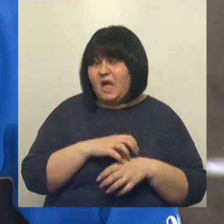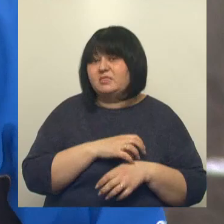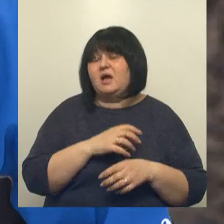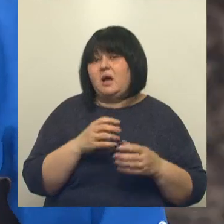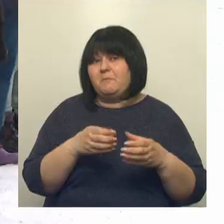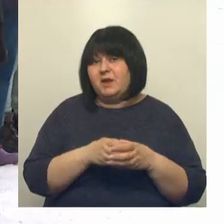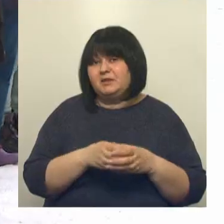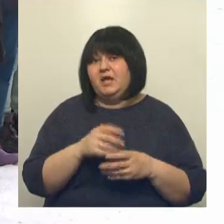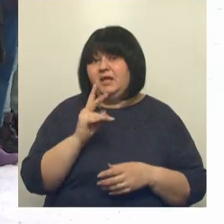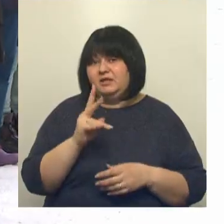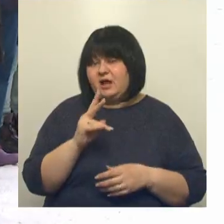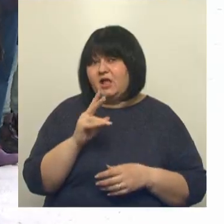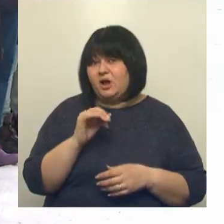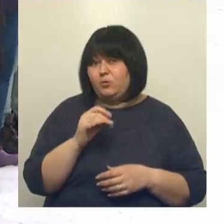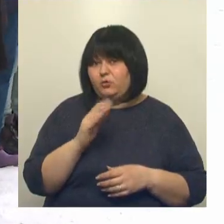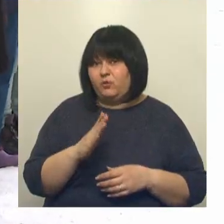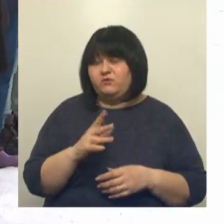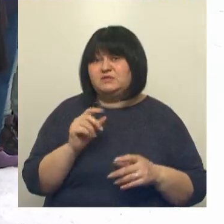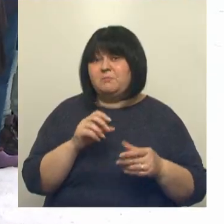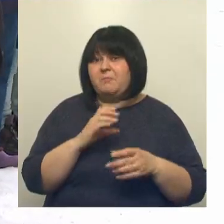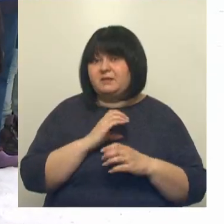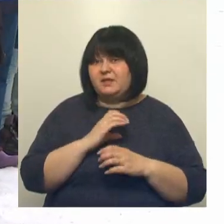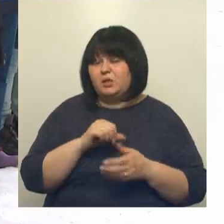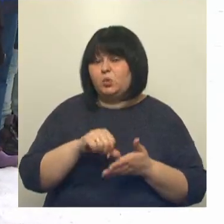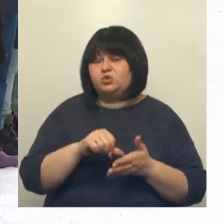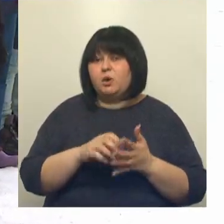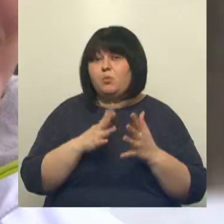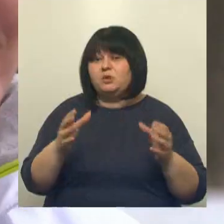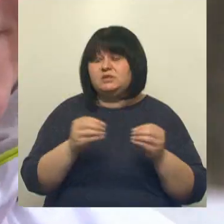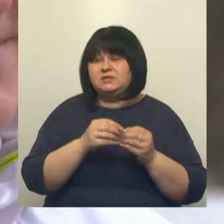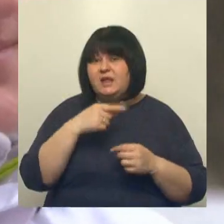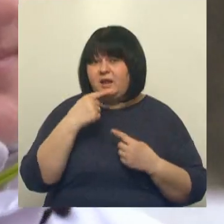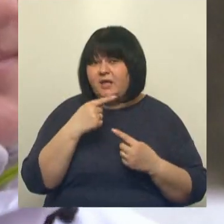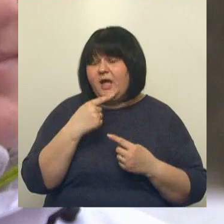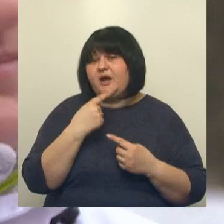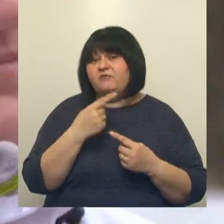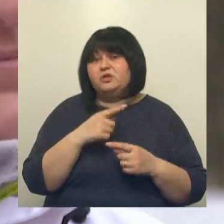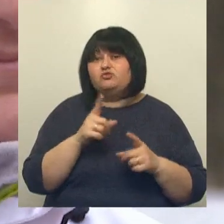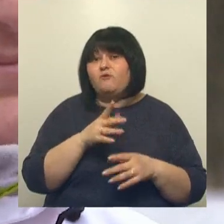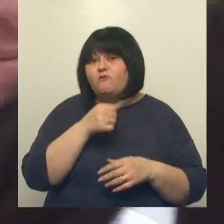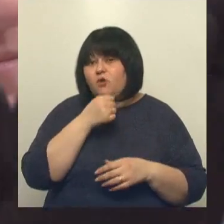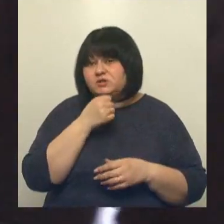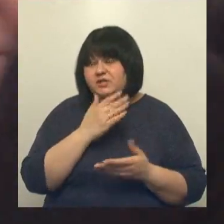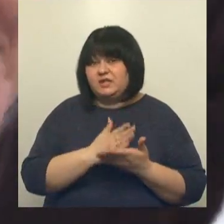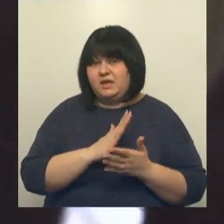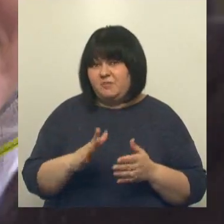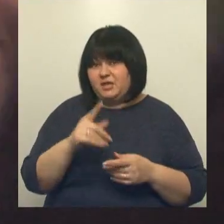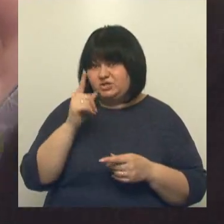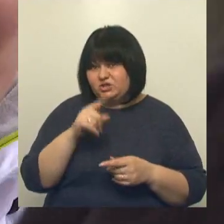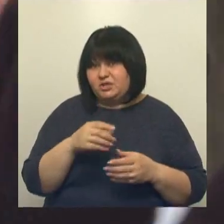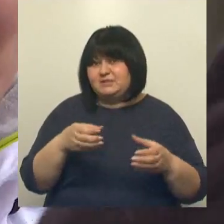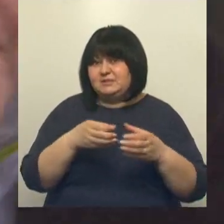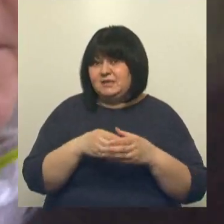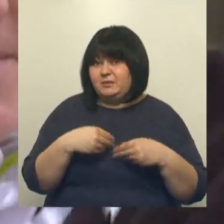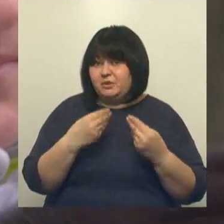игр Николай Горбунов. В спартакиадах в санатории он участвует более 10 лет. Говорит, возраст не имеет значения. Силы придает командный дух.